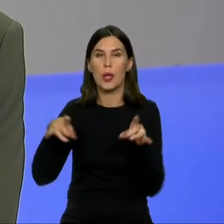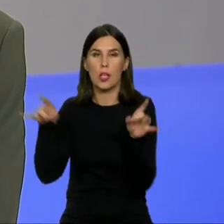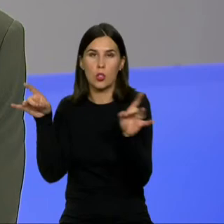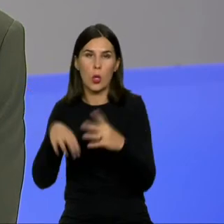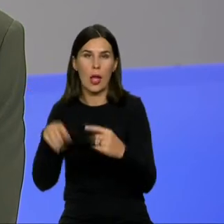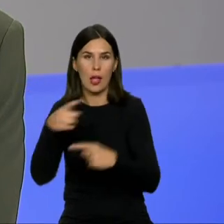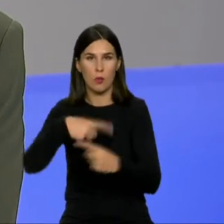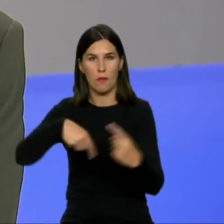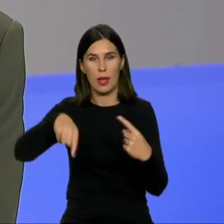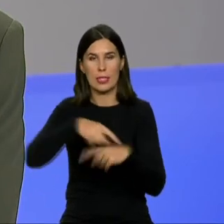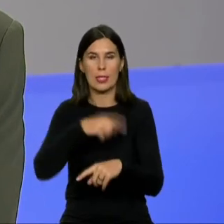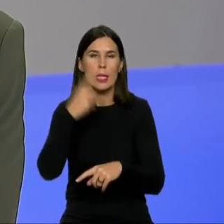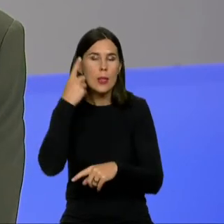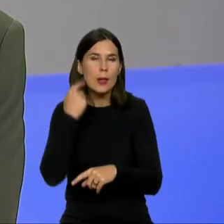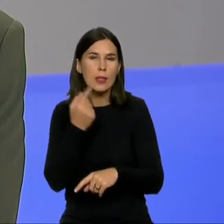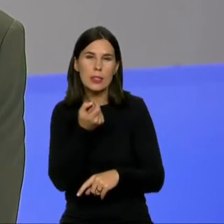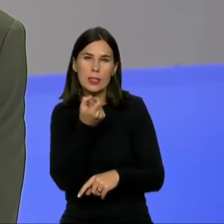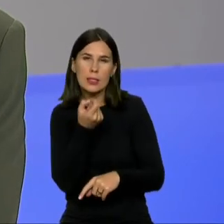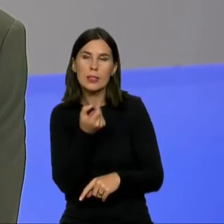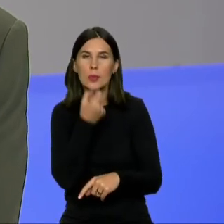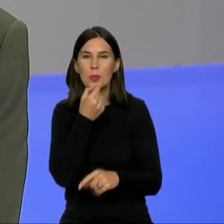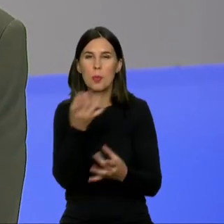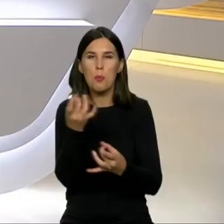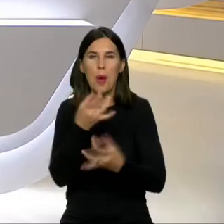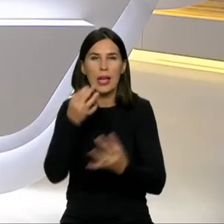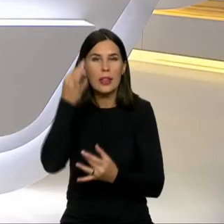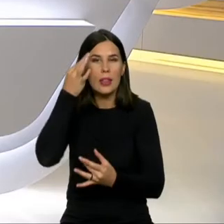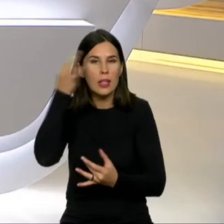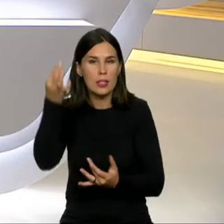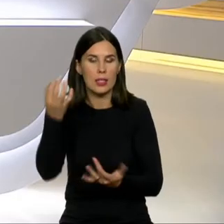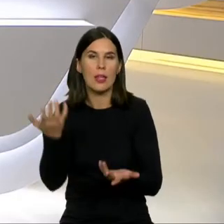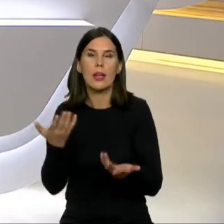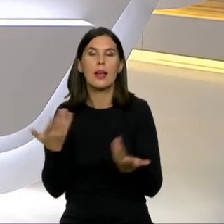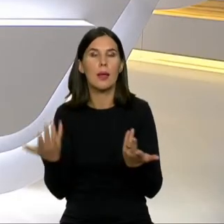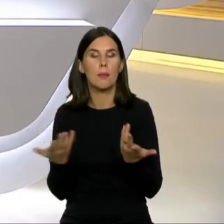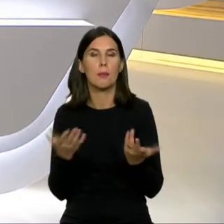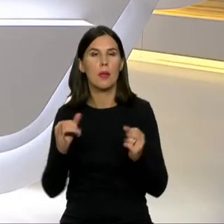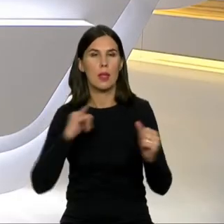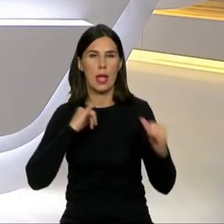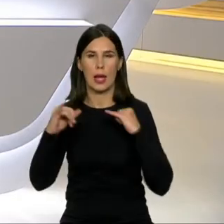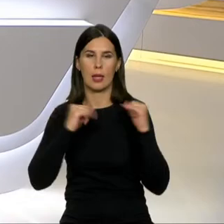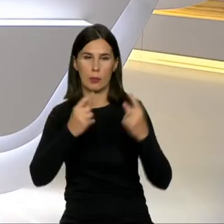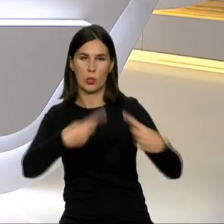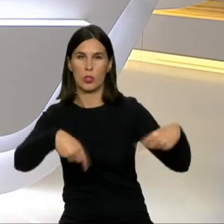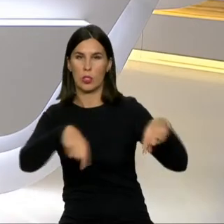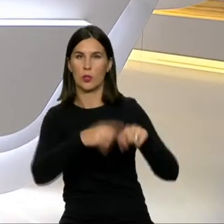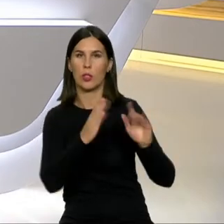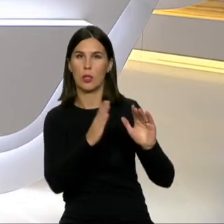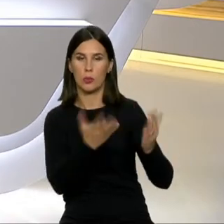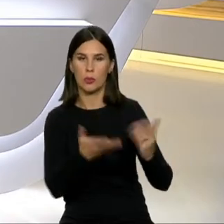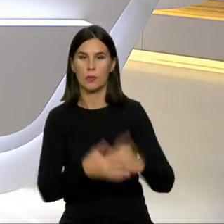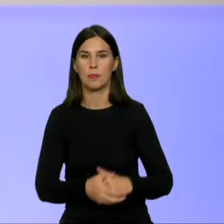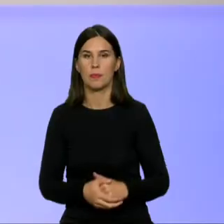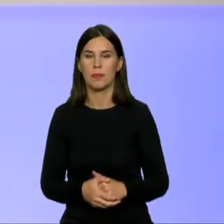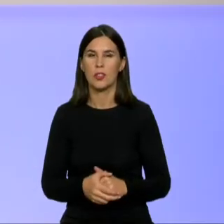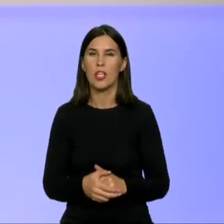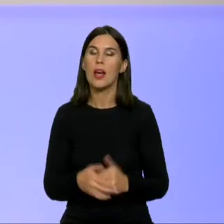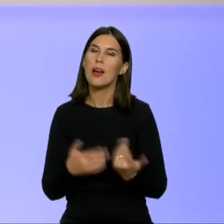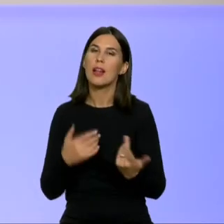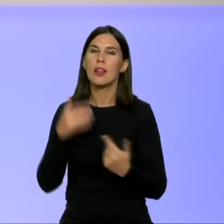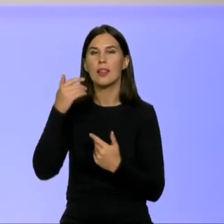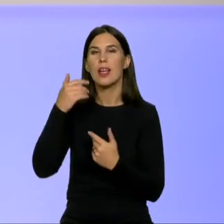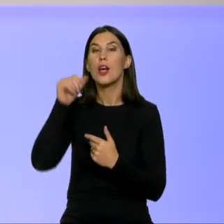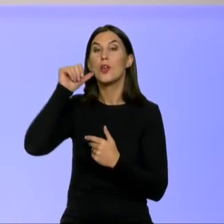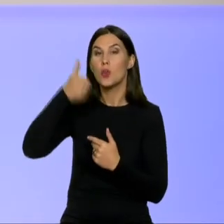šiandien yra numatyto biudžete? Kaip su jais bus apgiamas? Galbūt palikim atsakymą šitą vėriausybę ir to